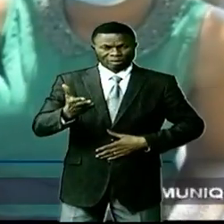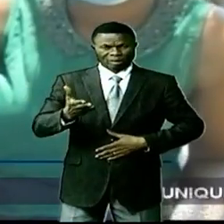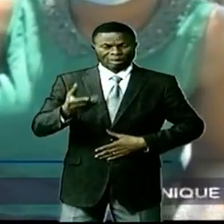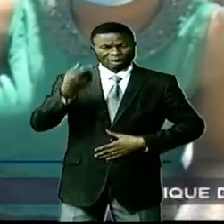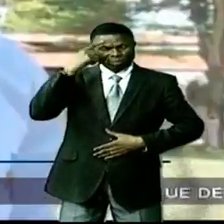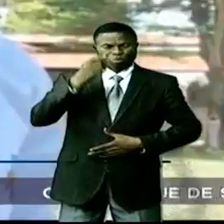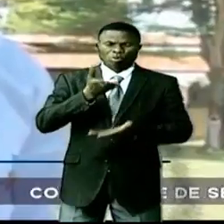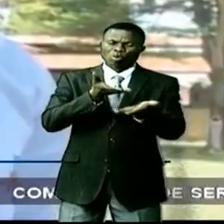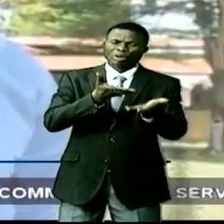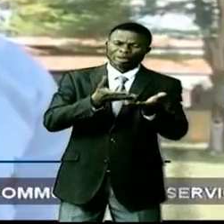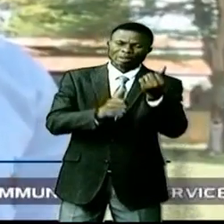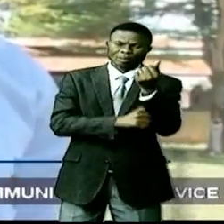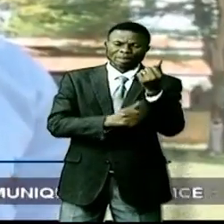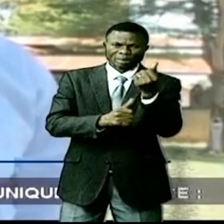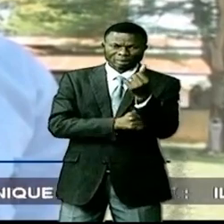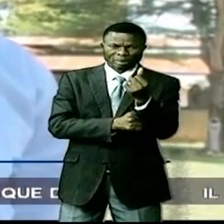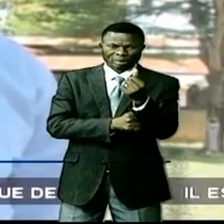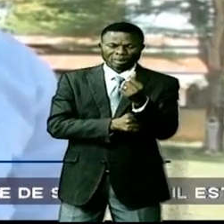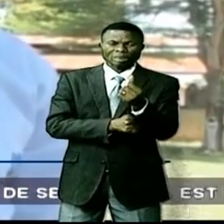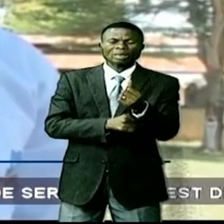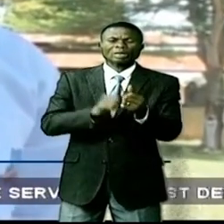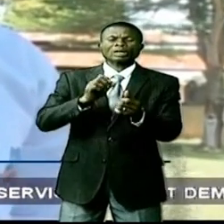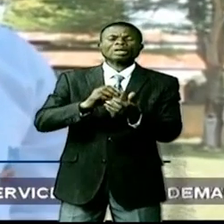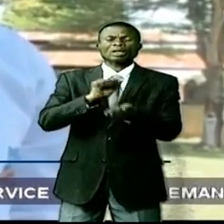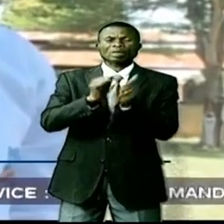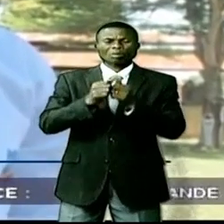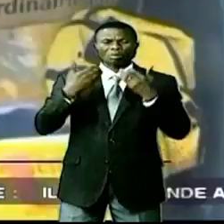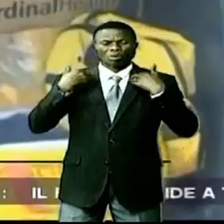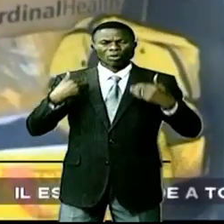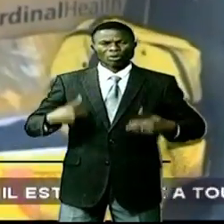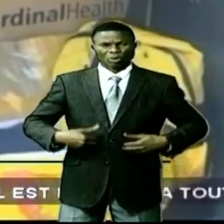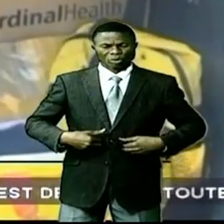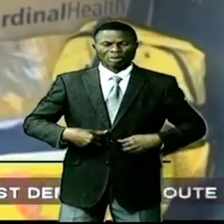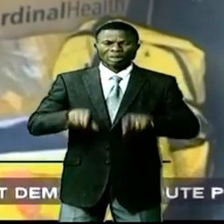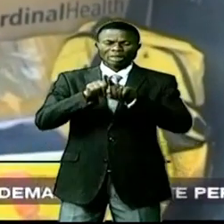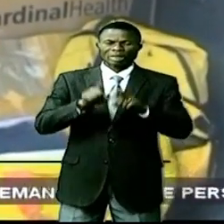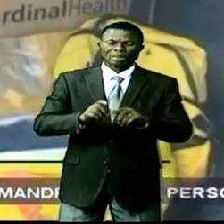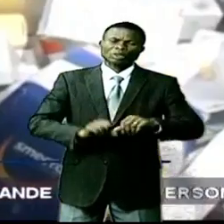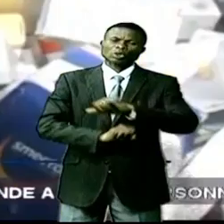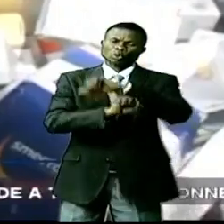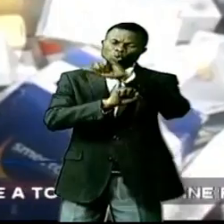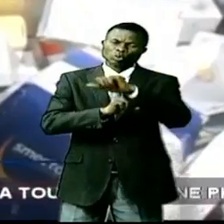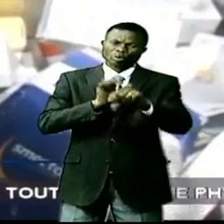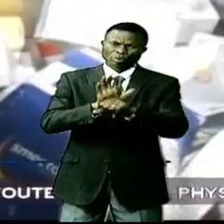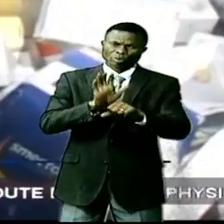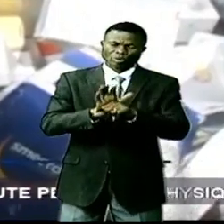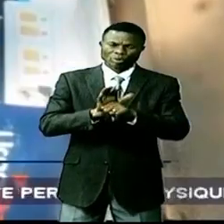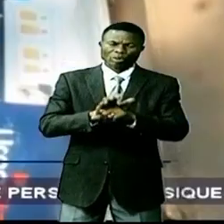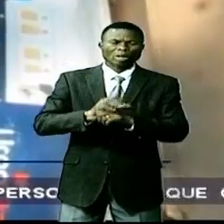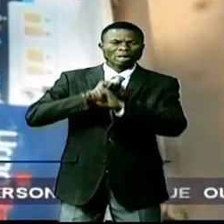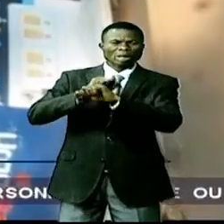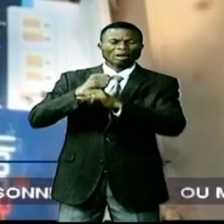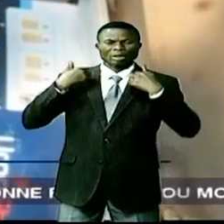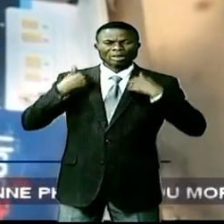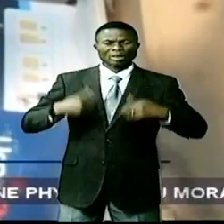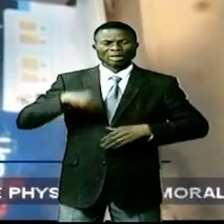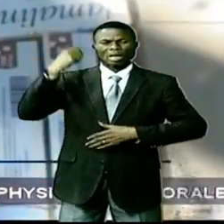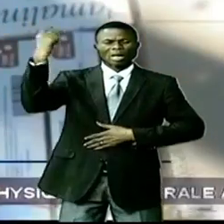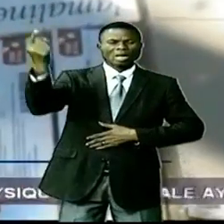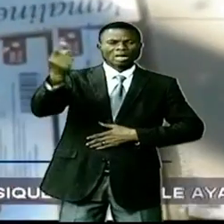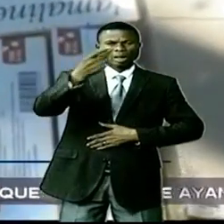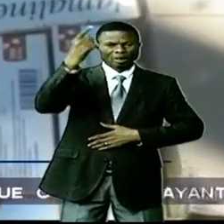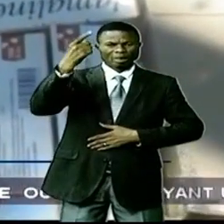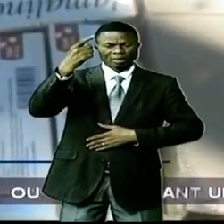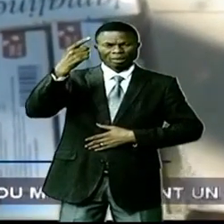Tisekedi, lors de l'état d'urgence sanitaire, mais aussi apporter sa contribution à la couverture santé universelle